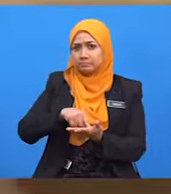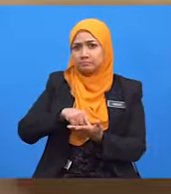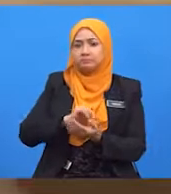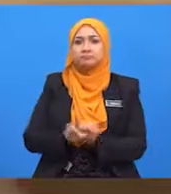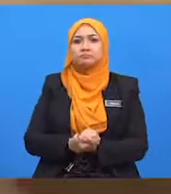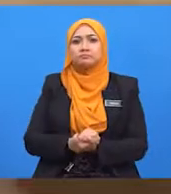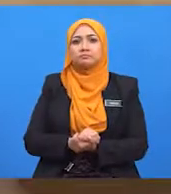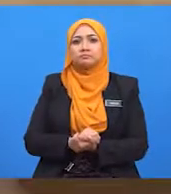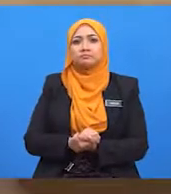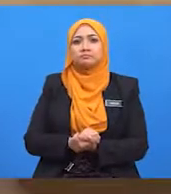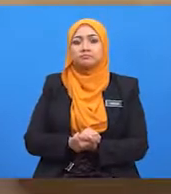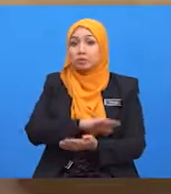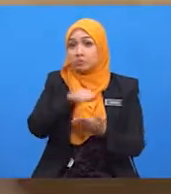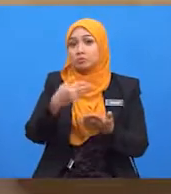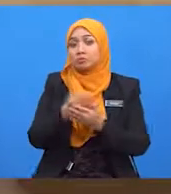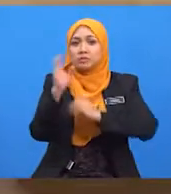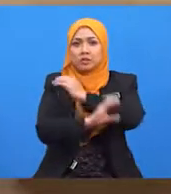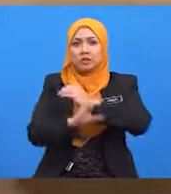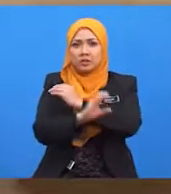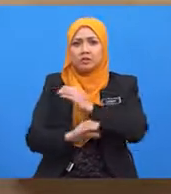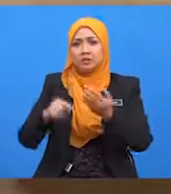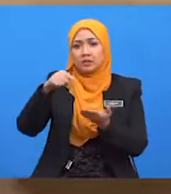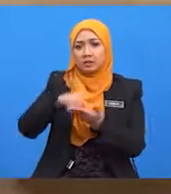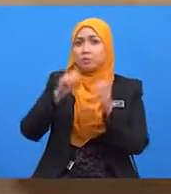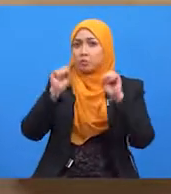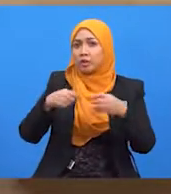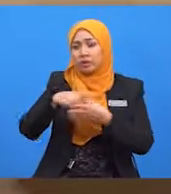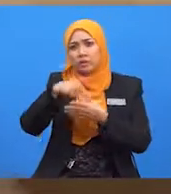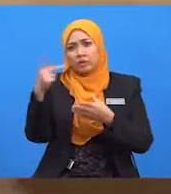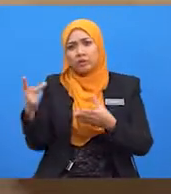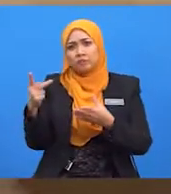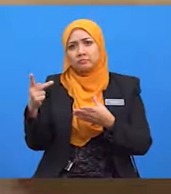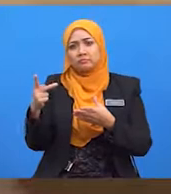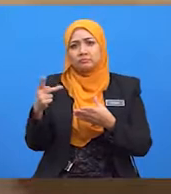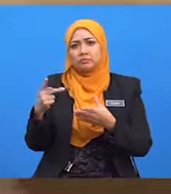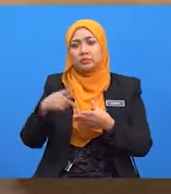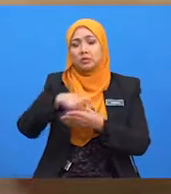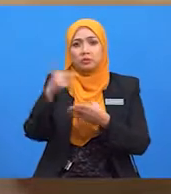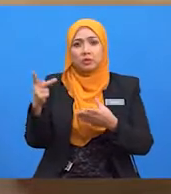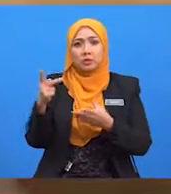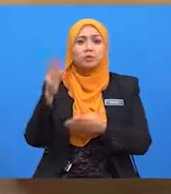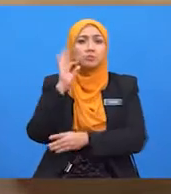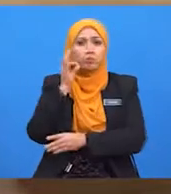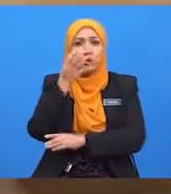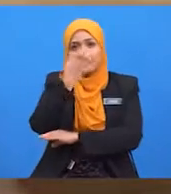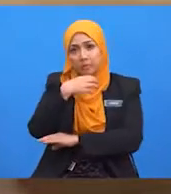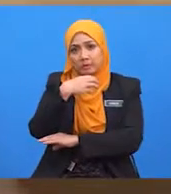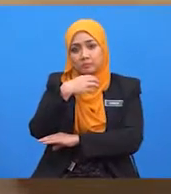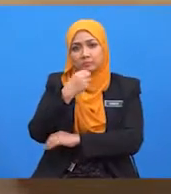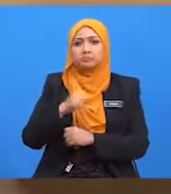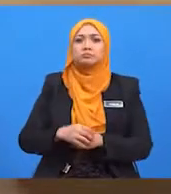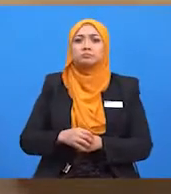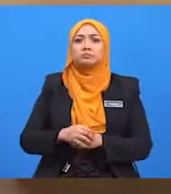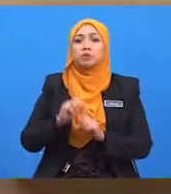dunia beriklim sesuai untuk penanaman Apple? Adakah semua negara memiliki teknologi serta tenaga mahir